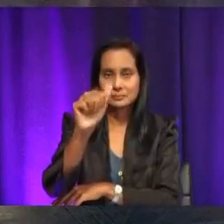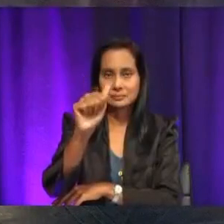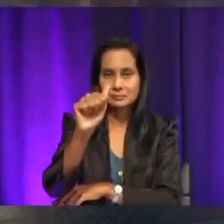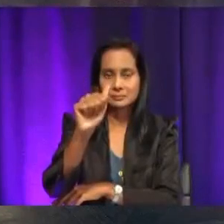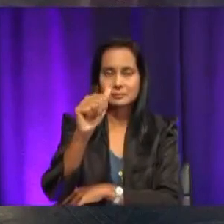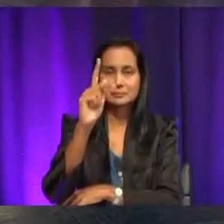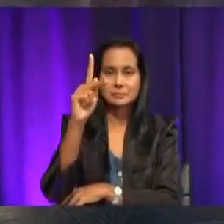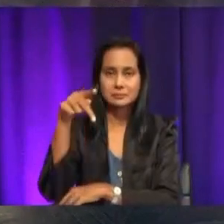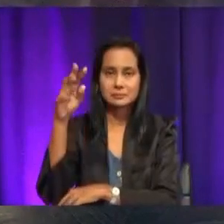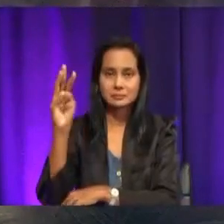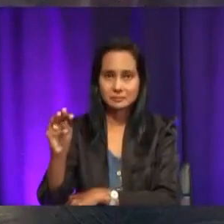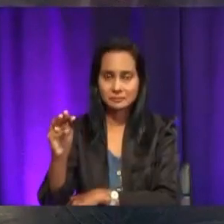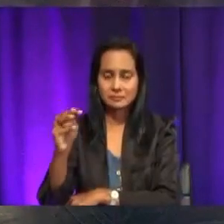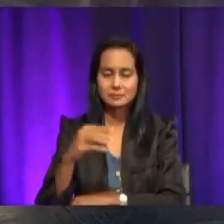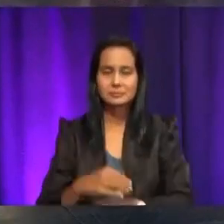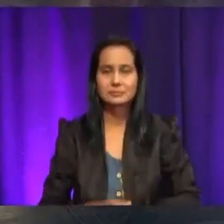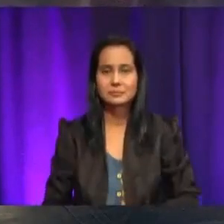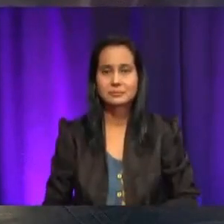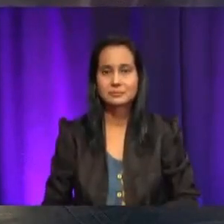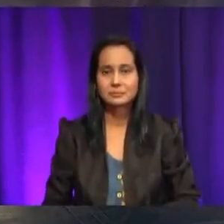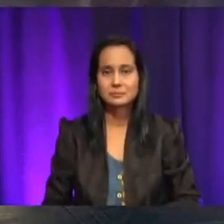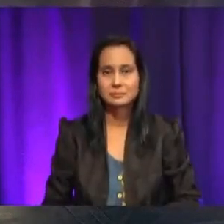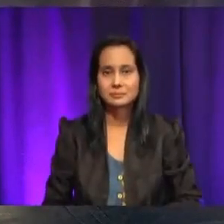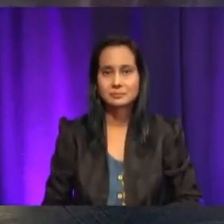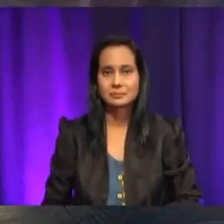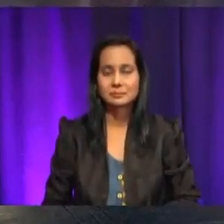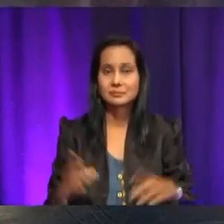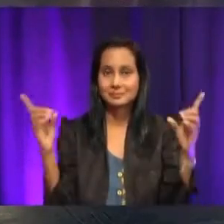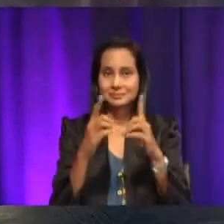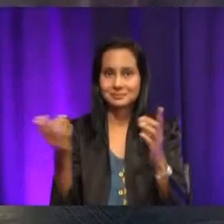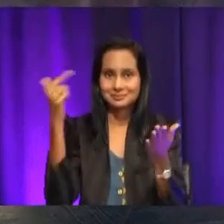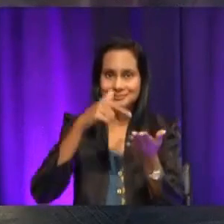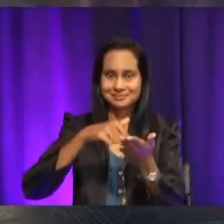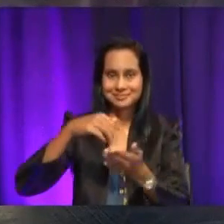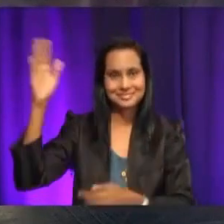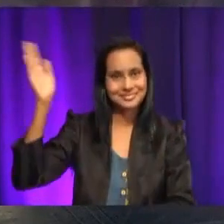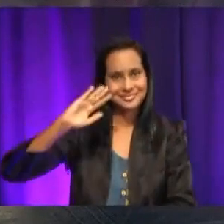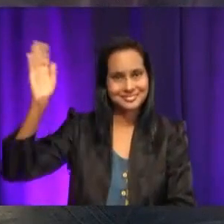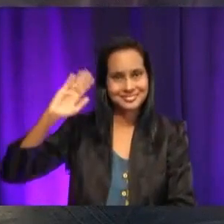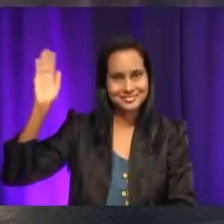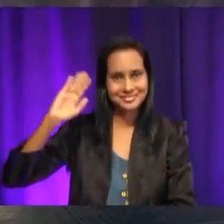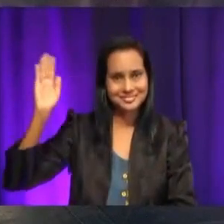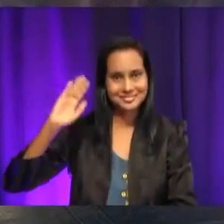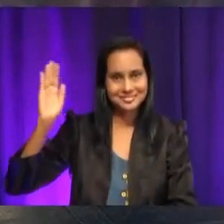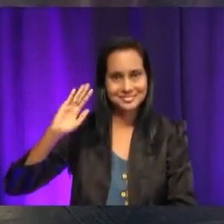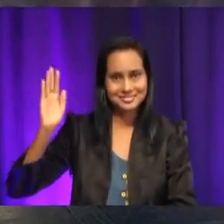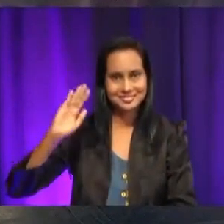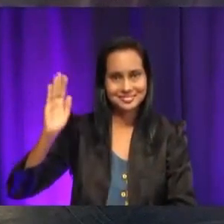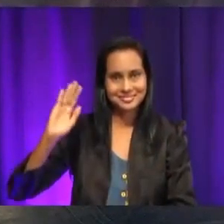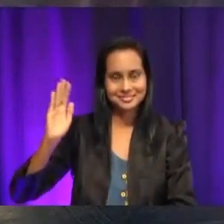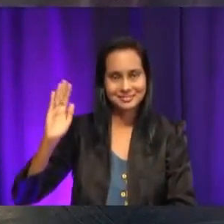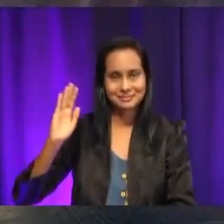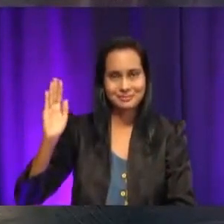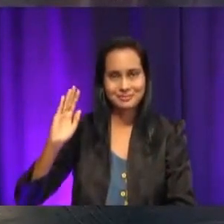mata pelajaran kita pada hari ini, Bahasa Melayu, Kedai dobi layan diri. Kita jumpa lagi. Bye-bye. Assalamualaikum. Cikgu, tadi